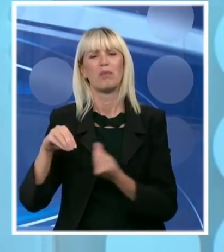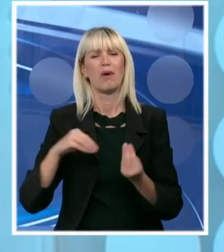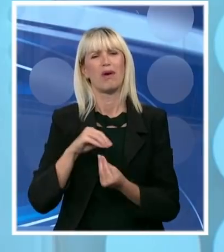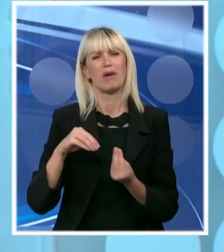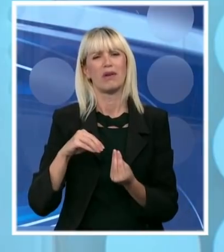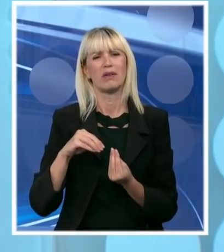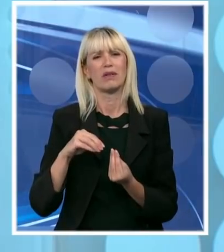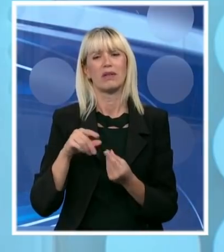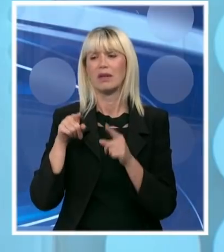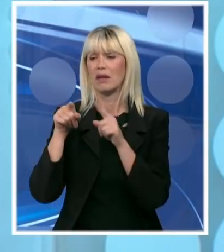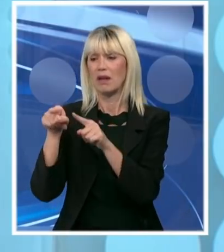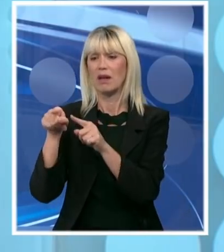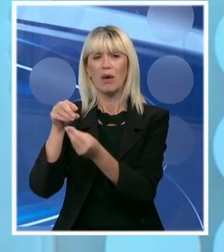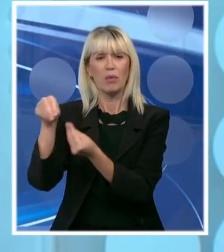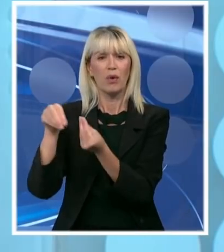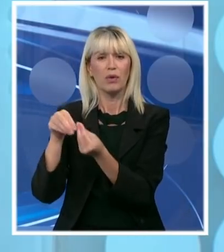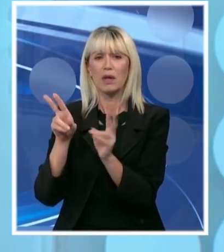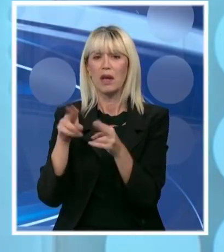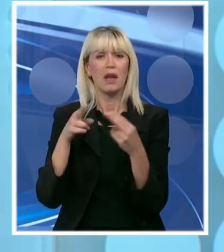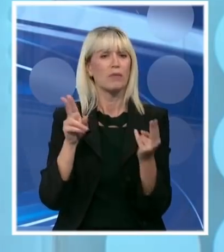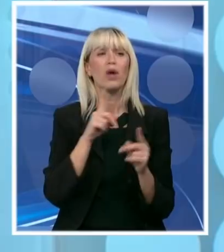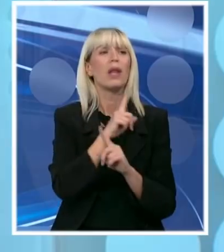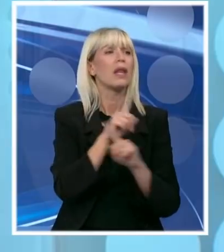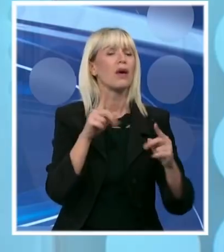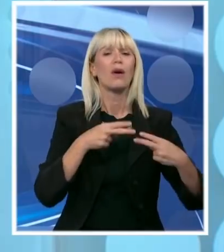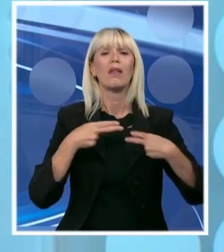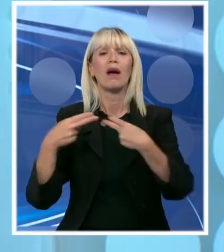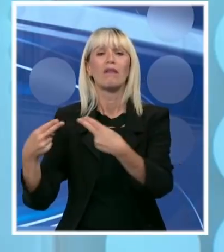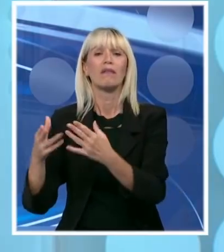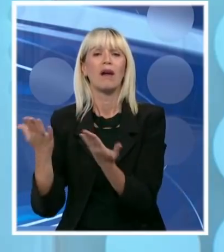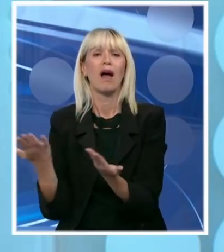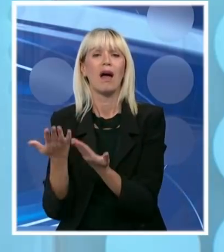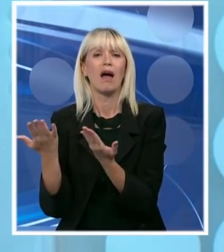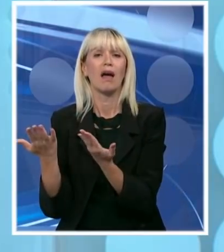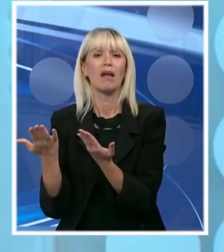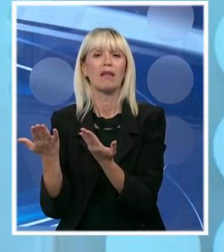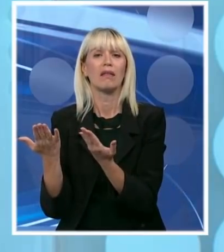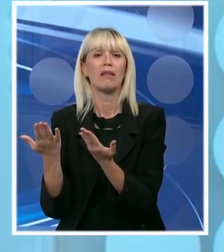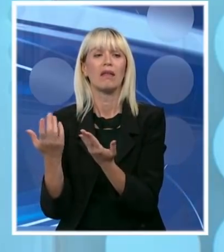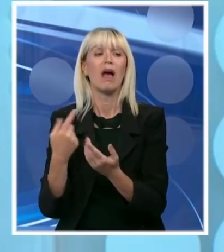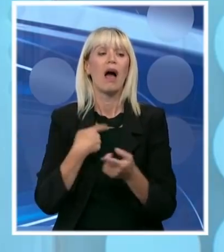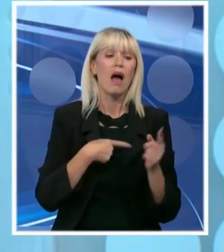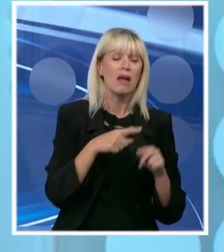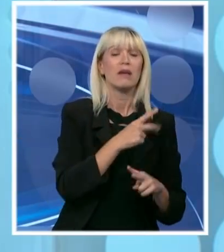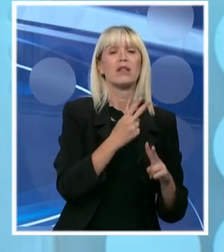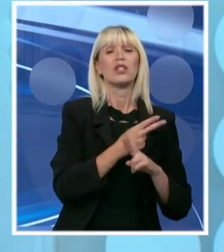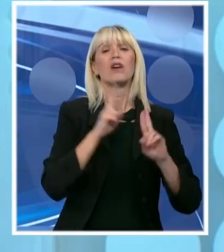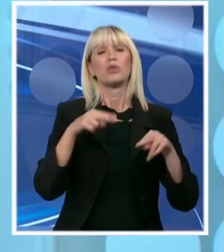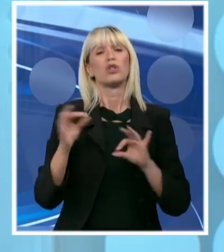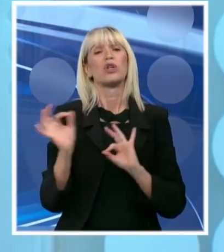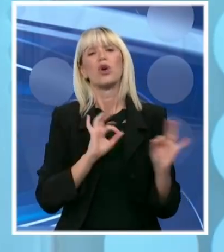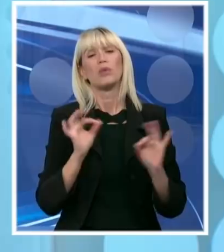niko ne može da vrati njihove najmilije. Ali ono što mi možemo da uradimo to je da kao državo obezbedimo najbolje uslove